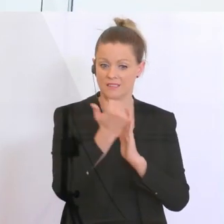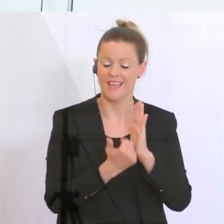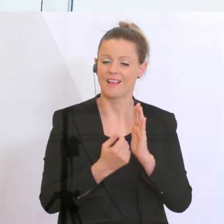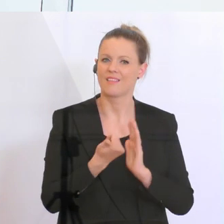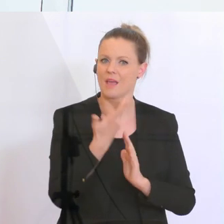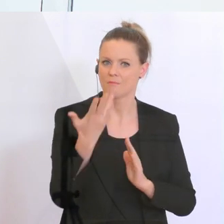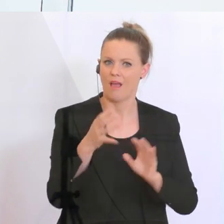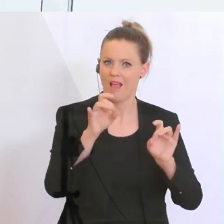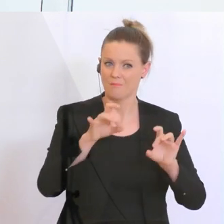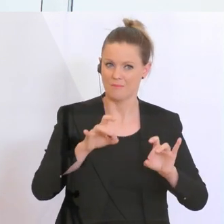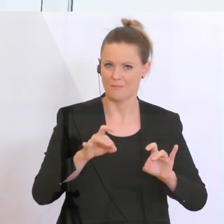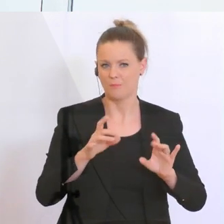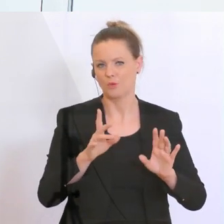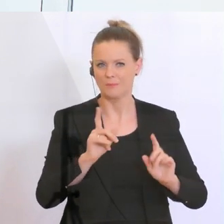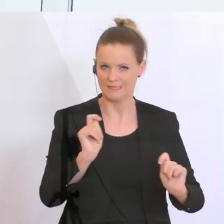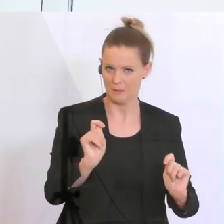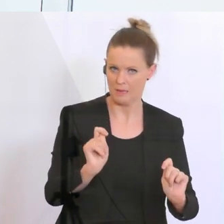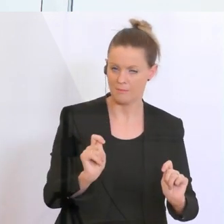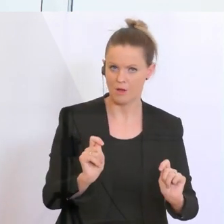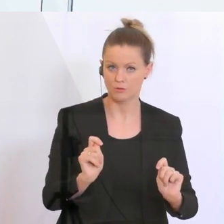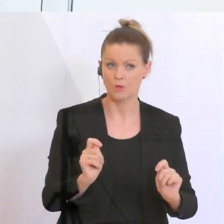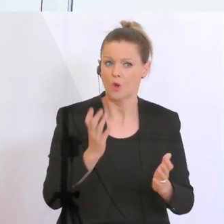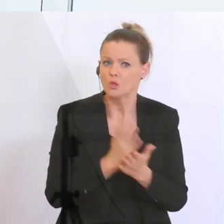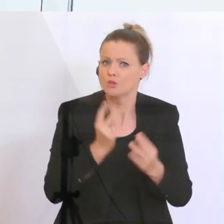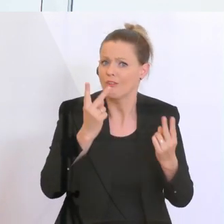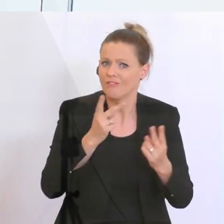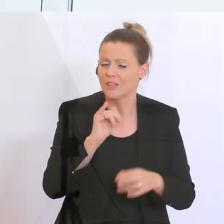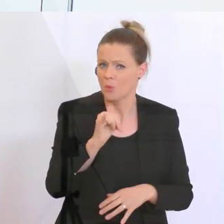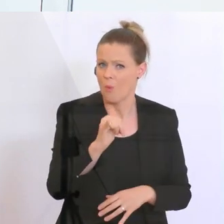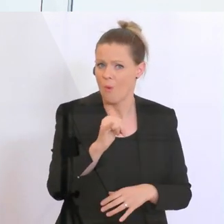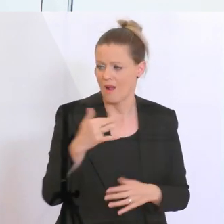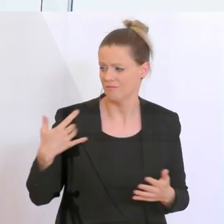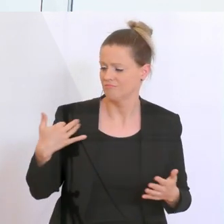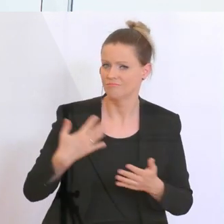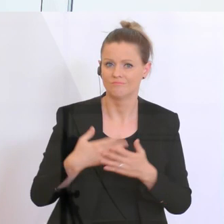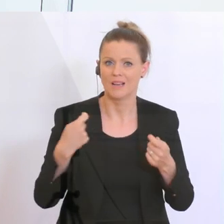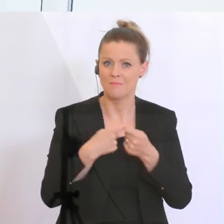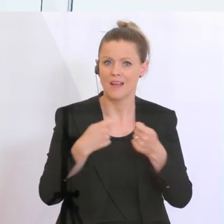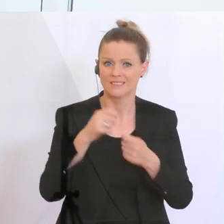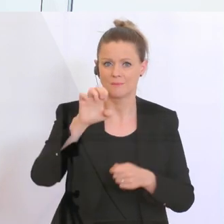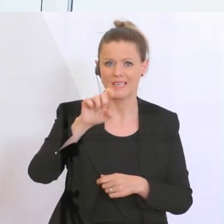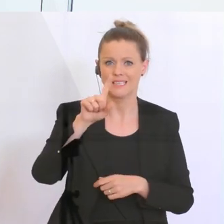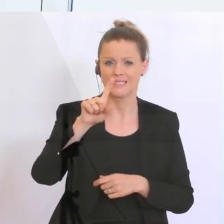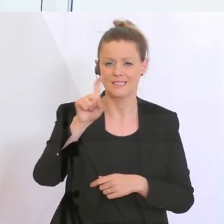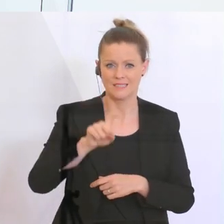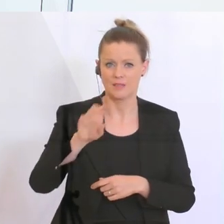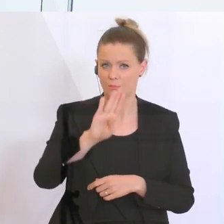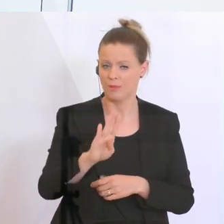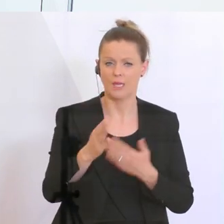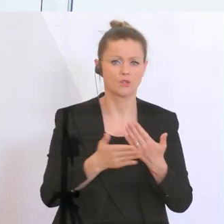wichtig waren. Viele der Maßnahmen, die ja in den letzten Jahren gesetzt wurden von der EZB, wie